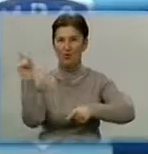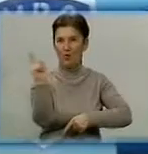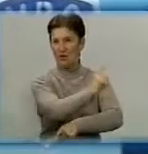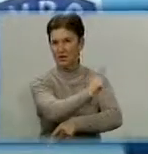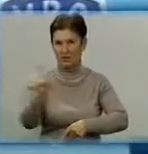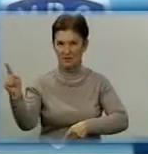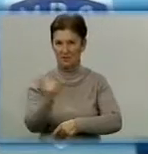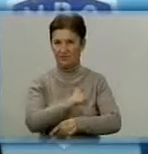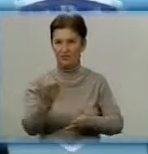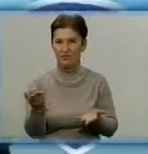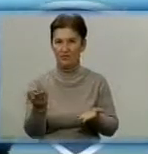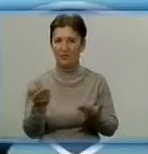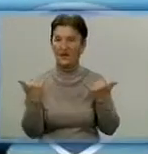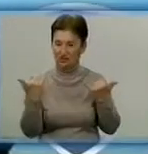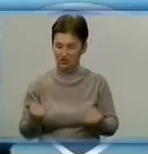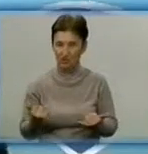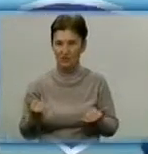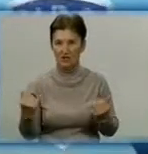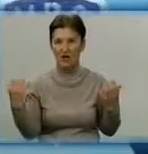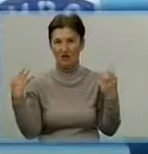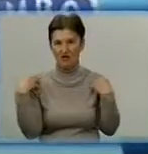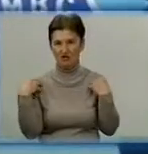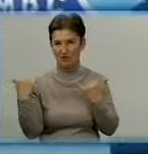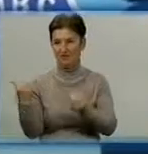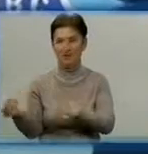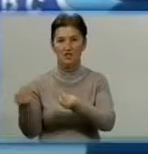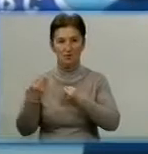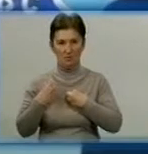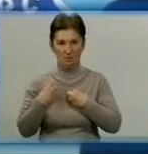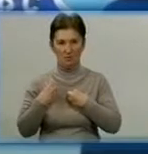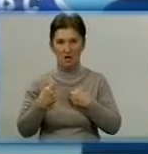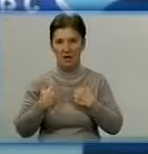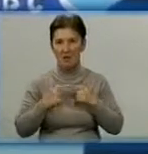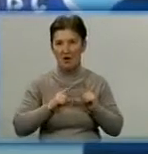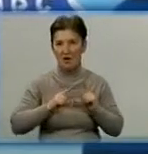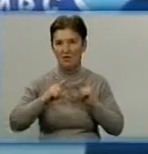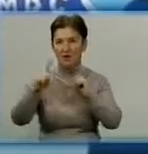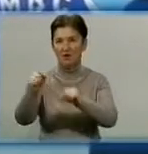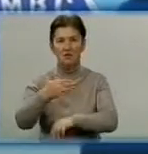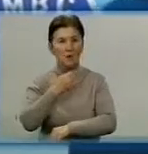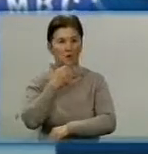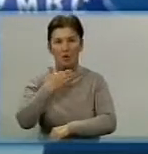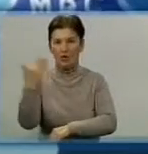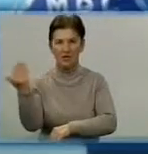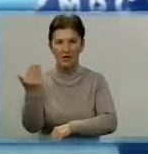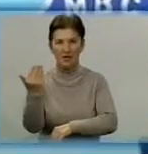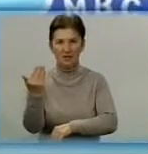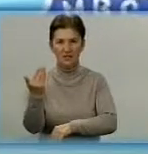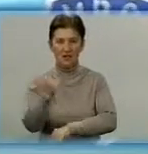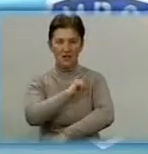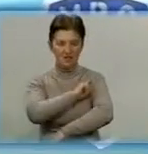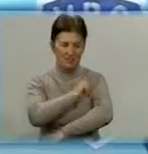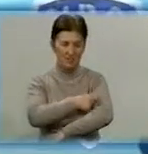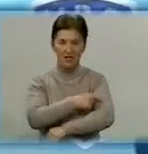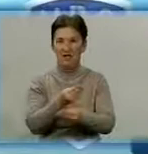зараз дали на час, щоб ми поставили. І то ми, як кажуть, виїжджаємо на останніх силах. День не дають, нічого не дають, а ми